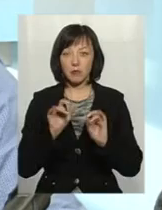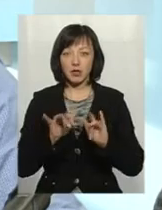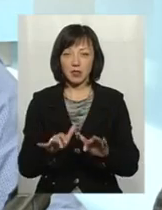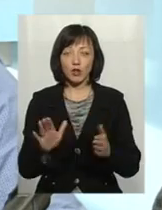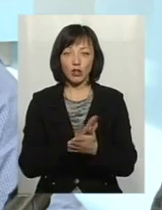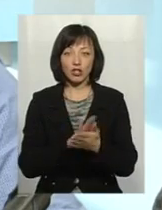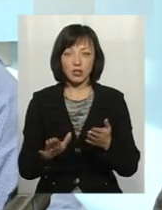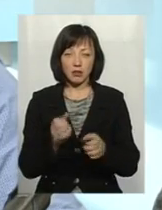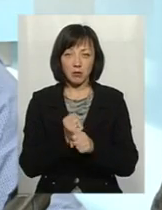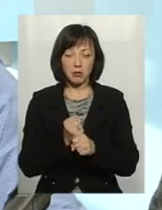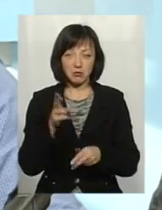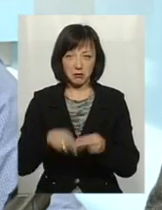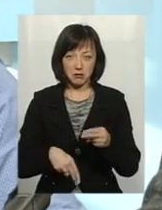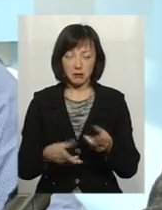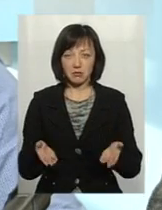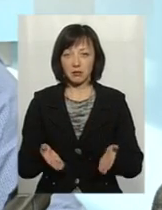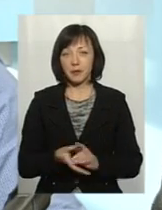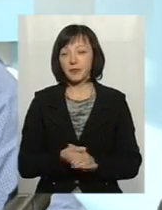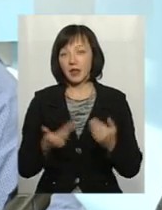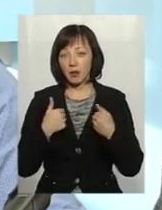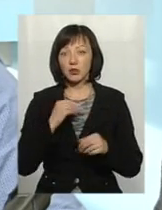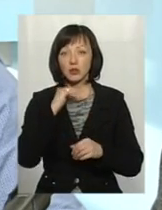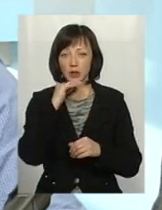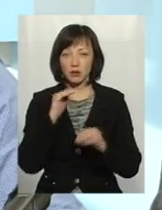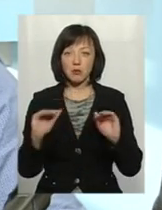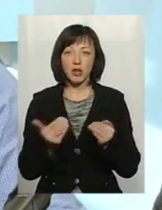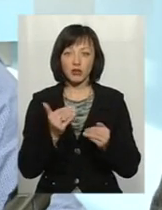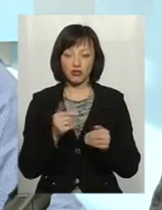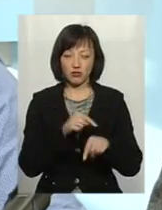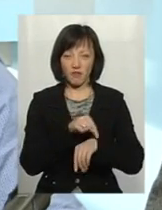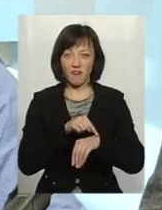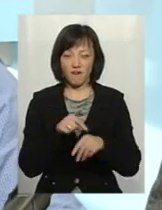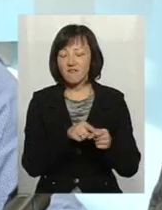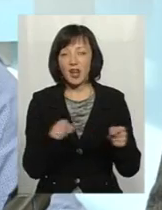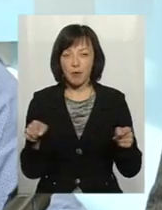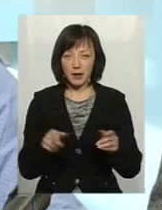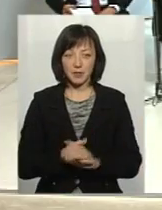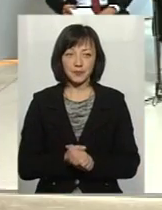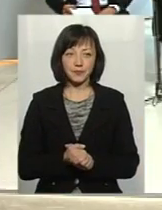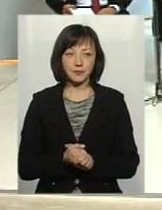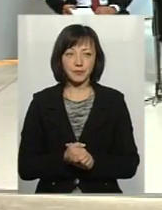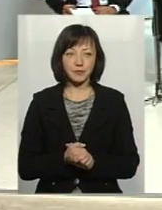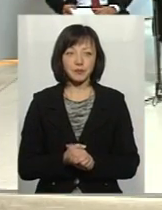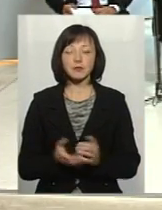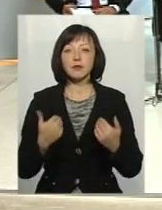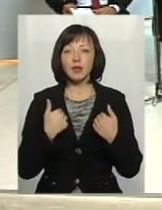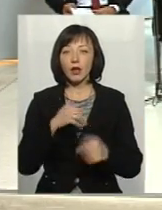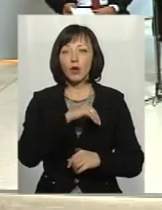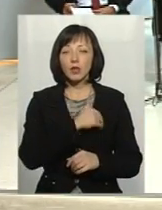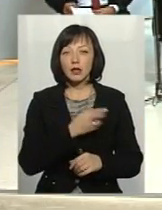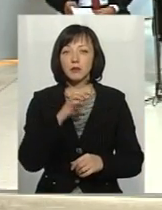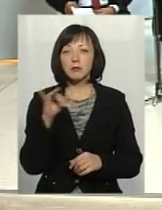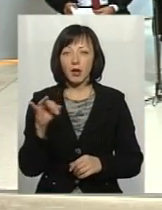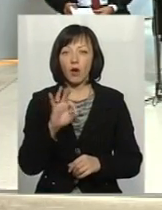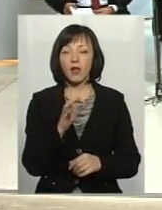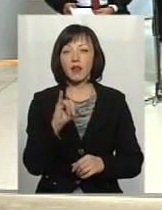біологічній очистки були завершені. Нам буде достатньо меншого количества рівня. Дякую за відповідь. Я хотіла би все